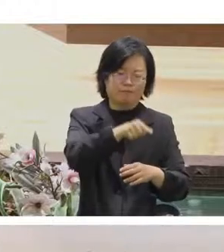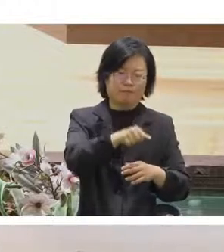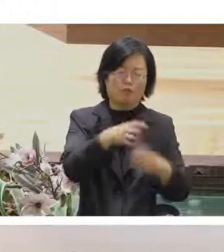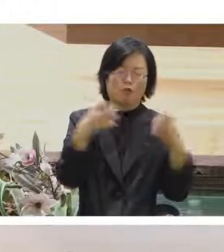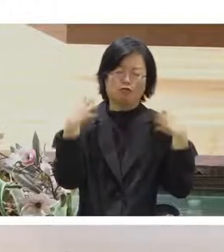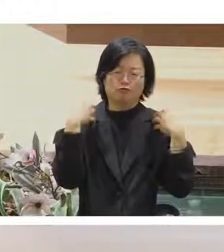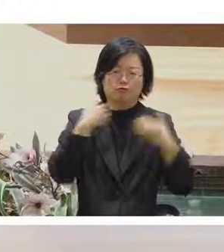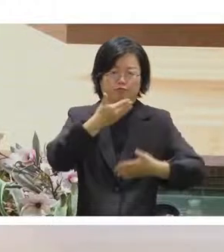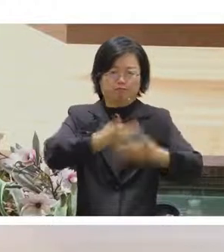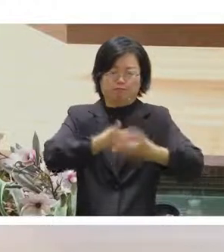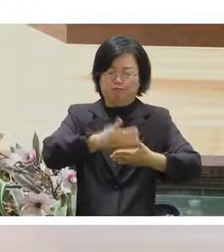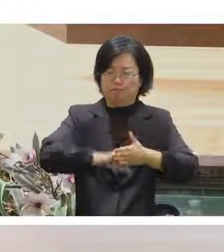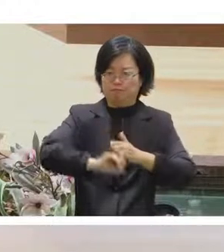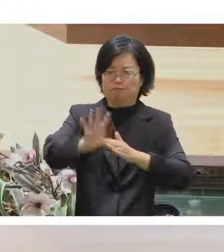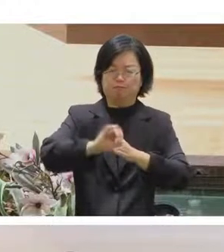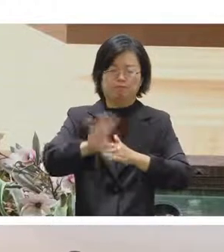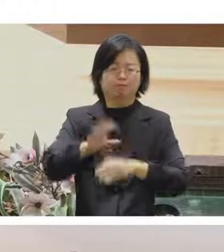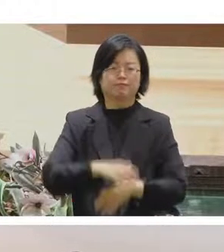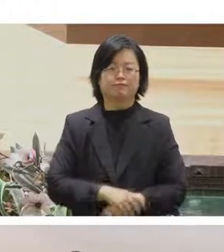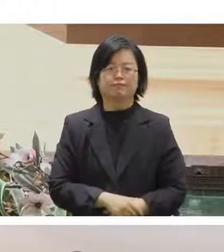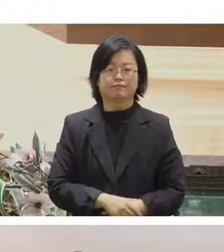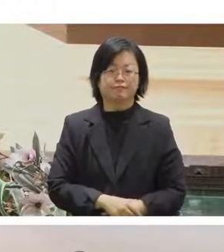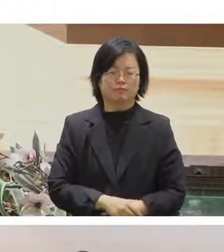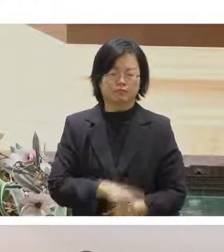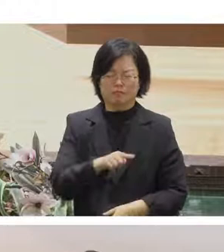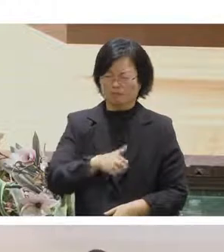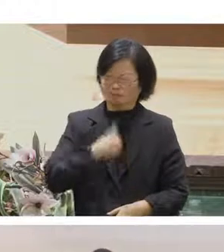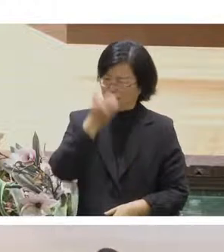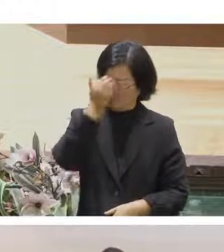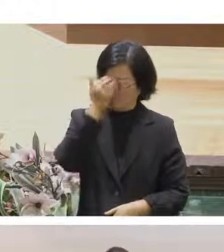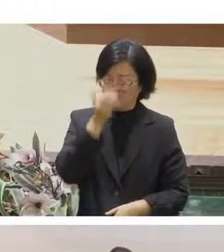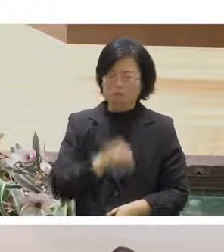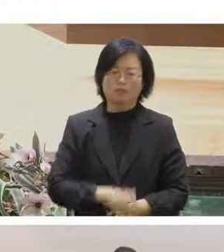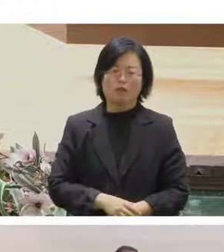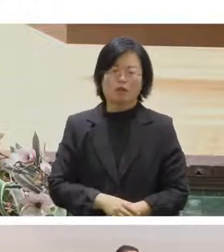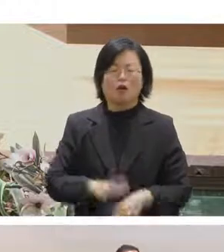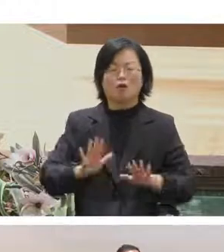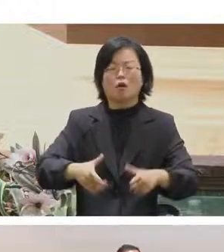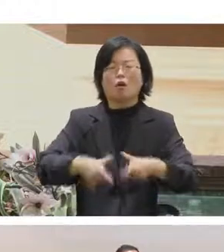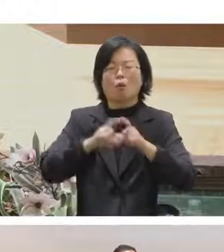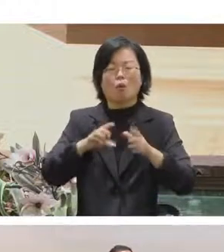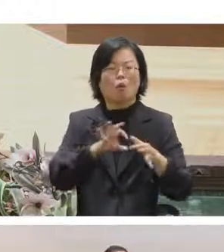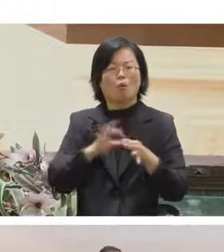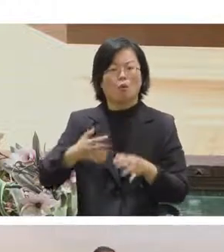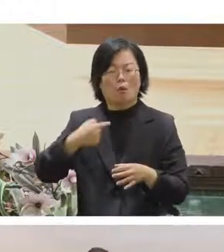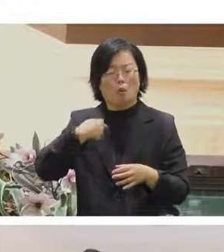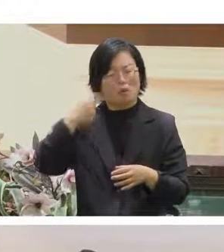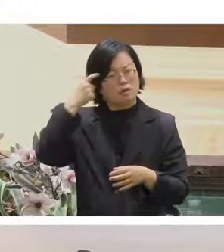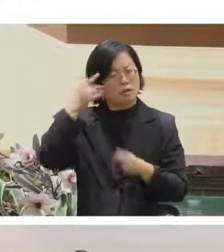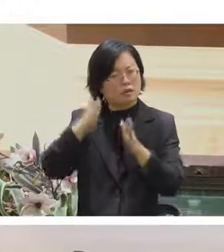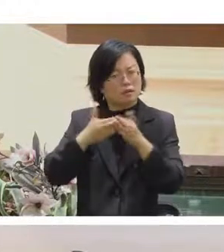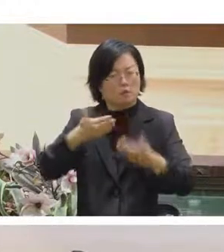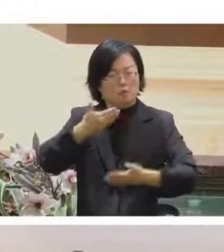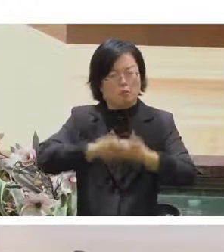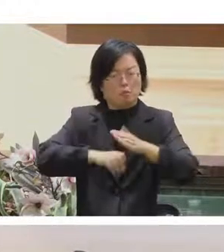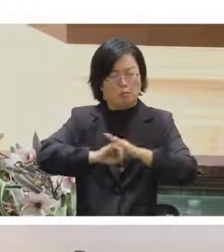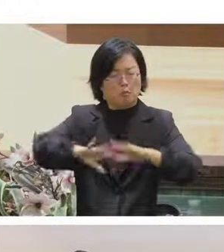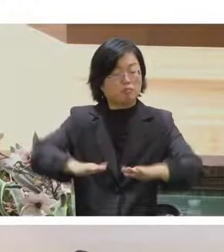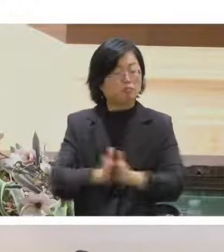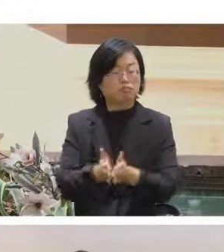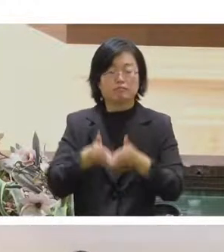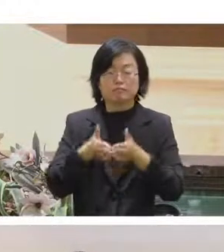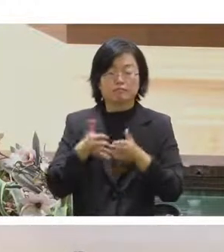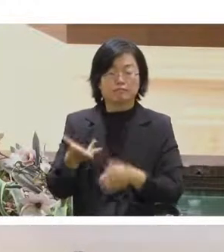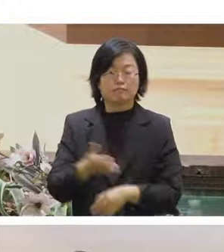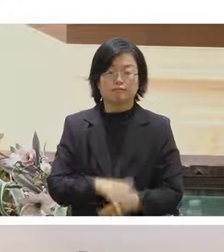有點麻煩這樣子OK所以回過台我們的初衷為什麼要做直播像今年的話就是我幫開放國會他們做了